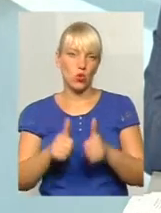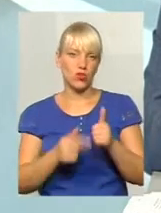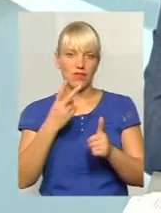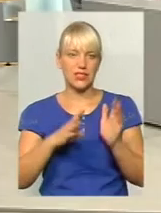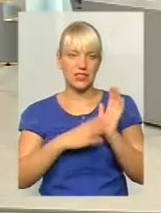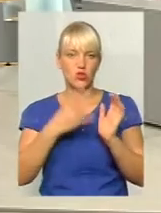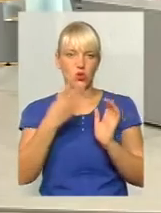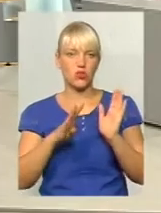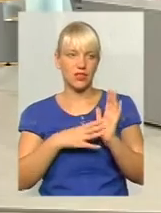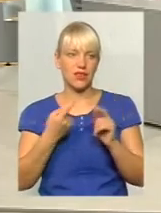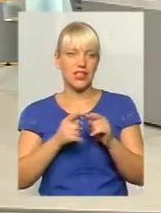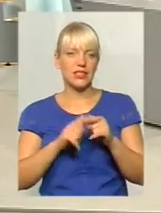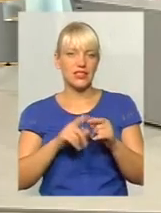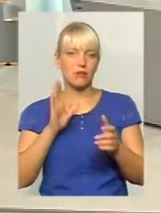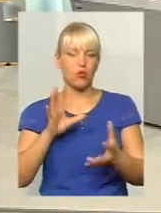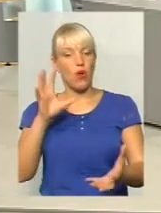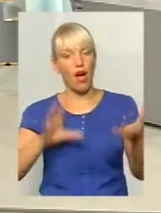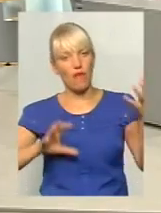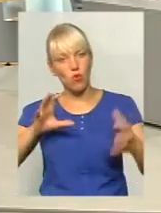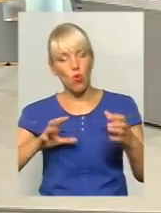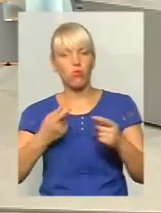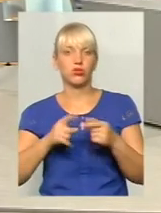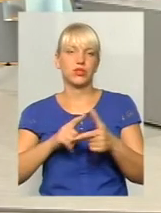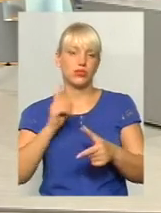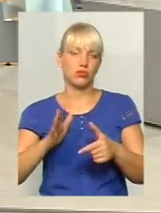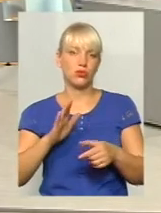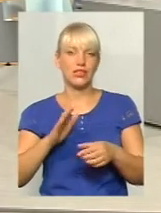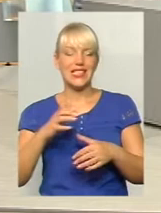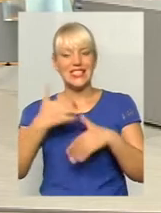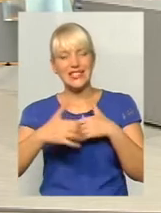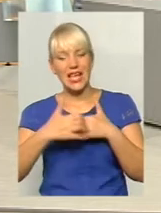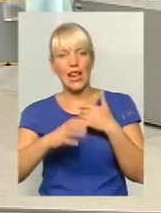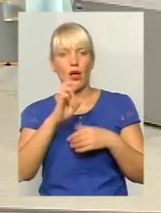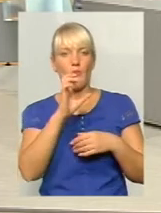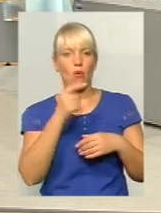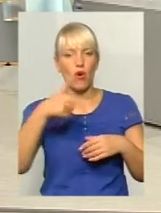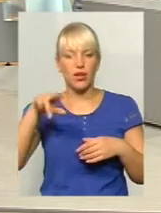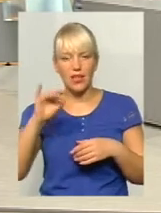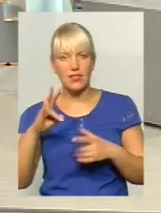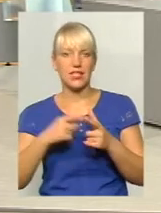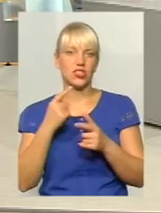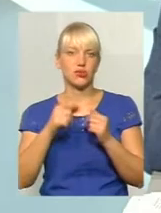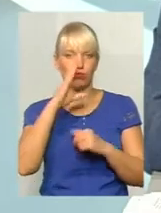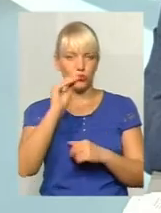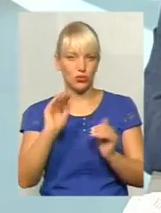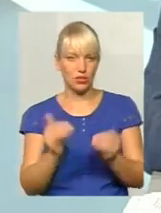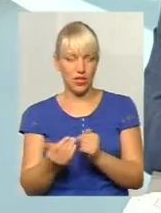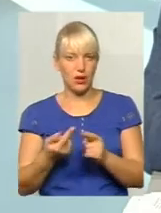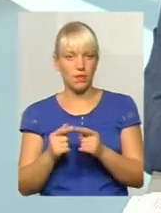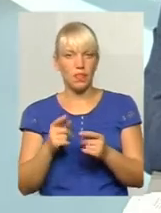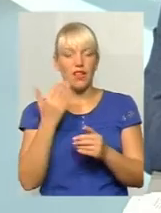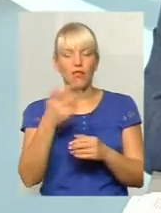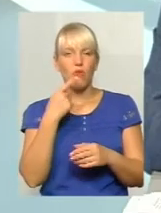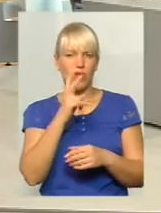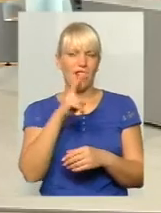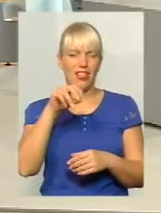-49, це будуть автобуси, це будуть середні якісь, як Богдана, чи це будуть спринтерасочки? Значить... Тому що ви говорите